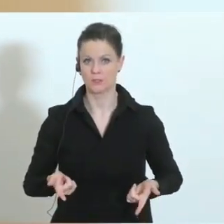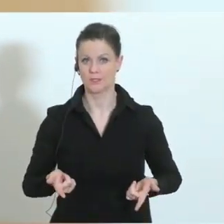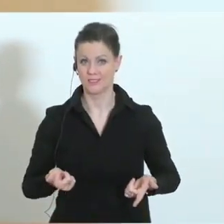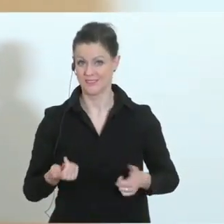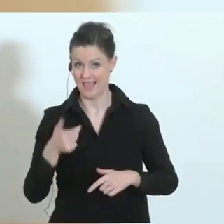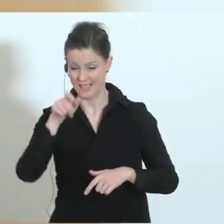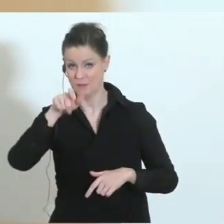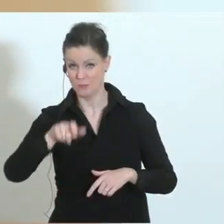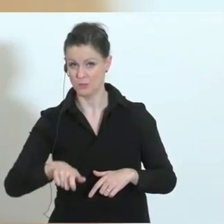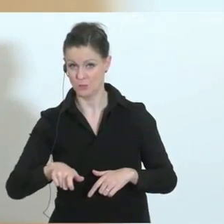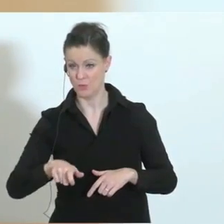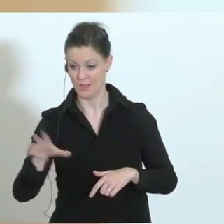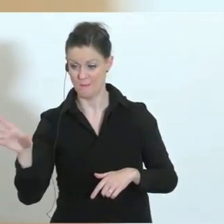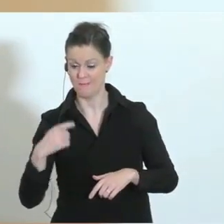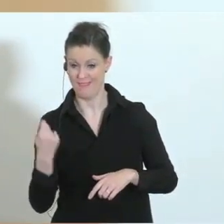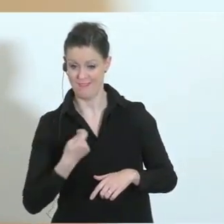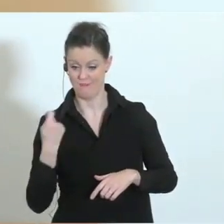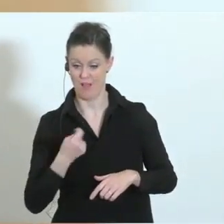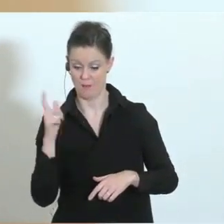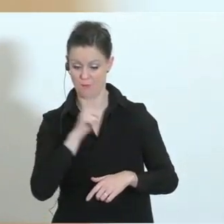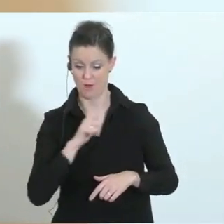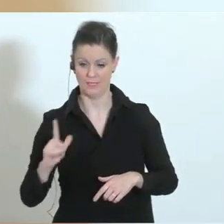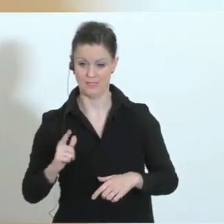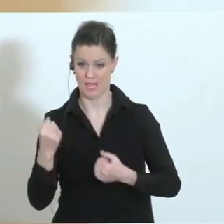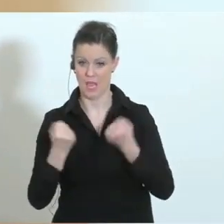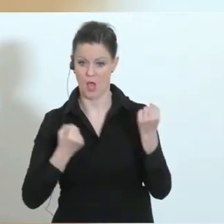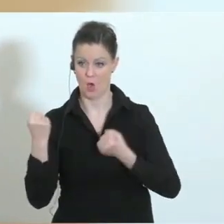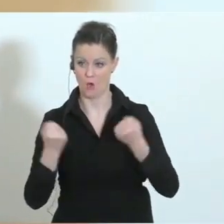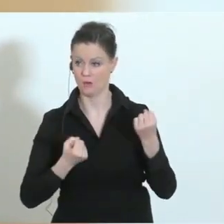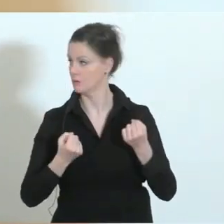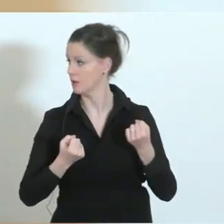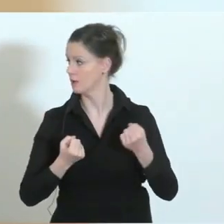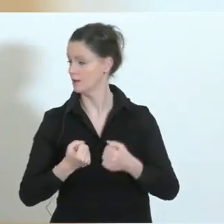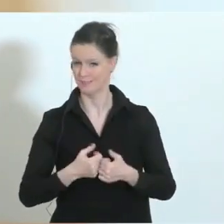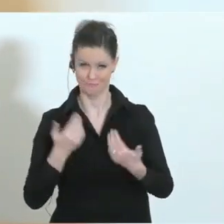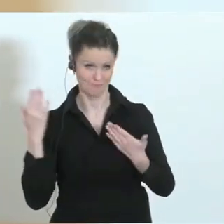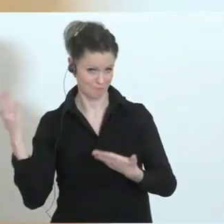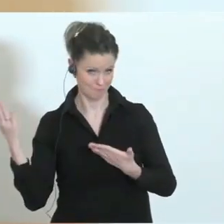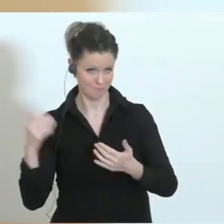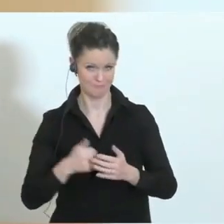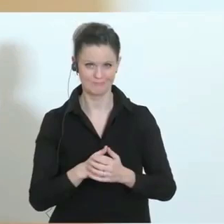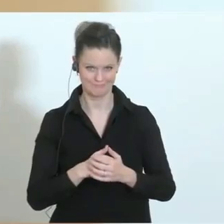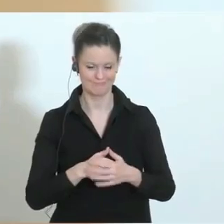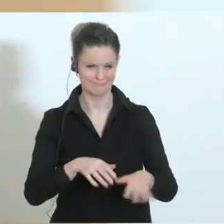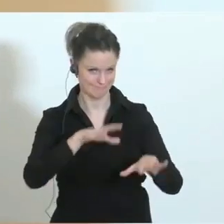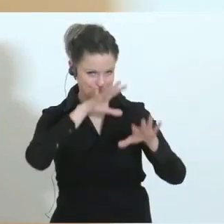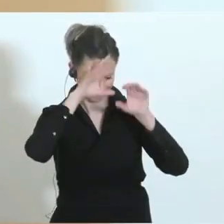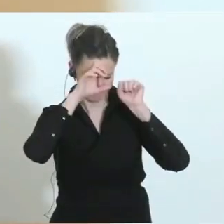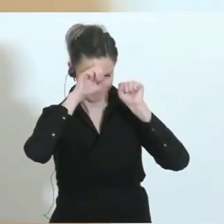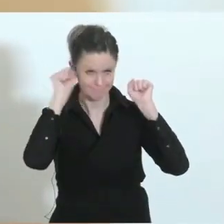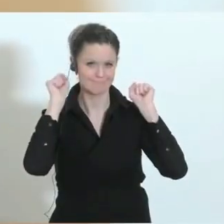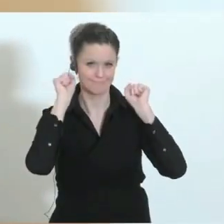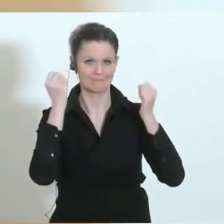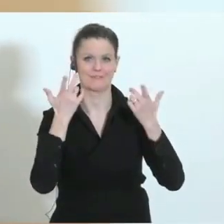Einer der Mitfahrenden im Polizeiauto hat so gezeigt. Sie haben gecheckt, was los ist.